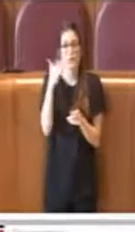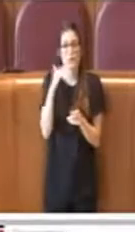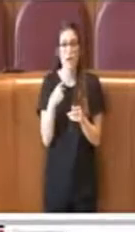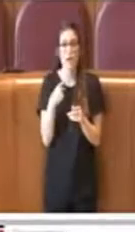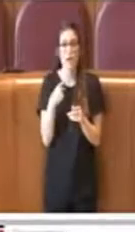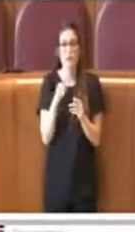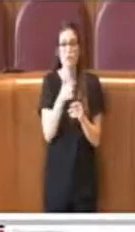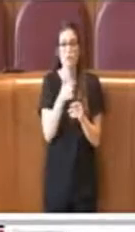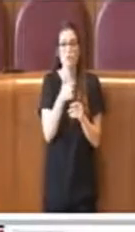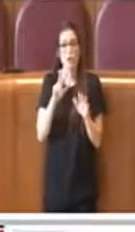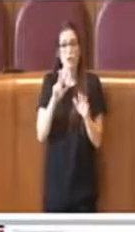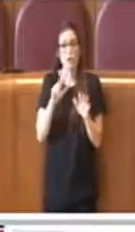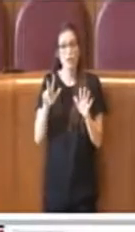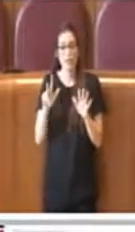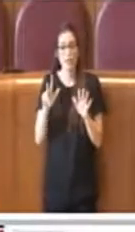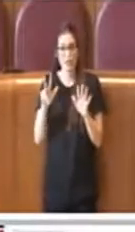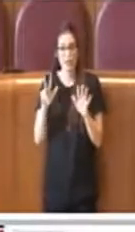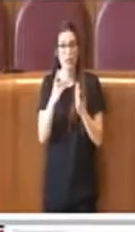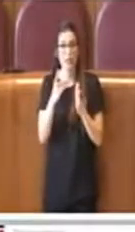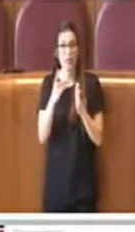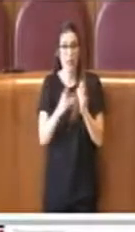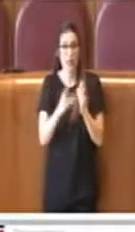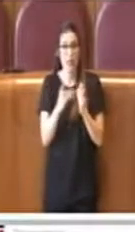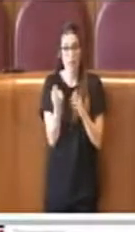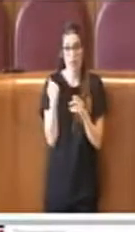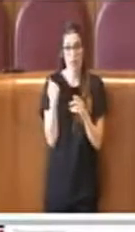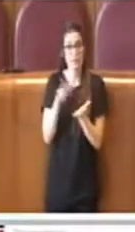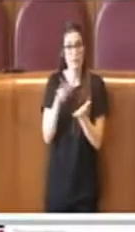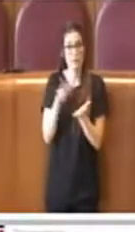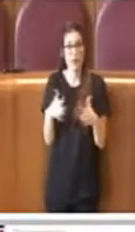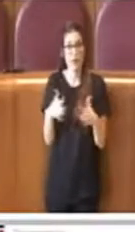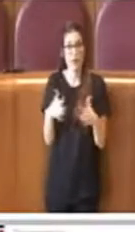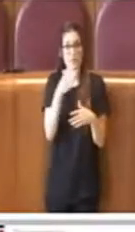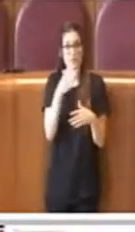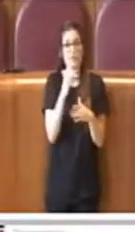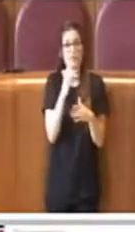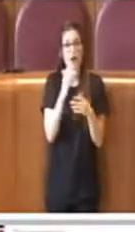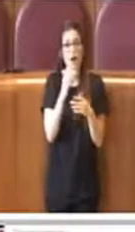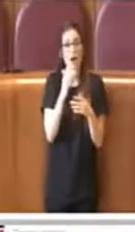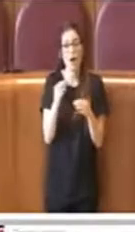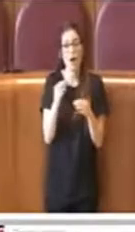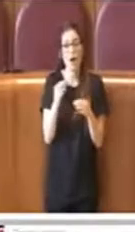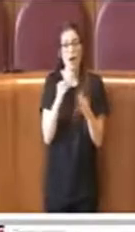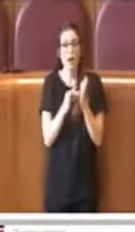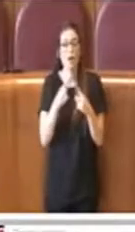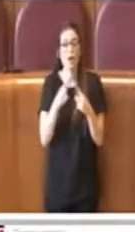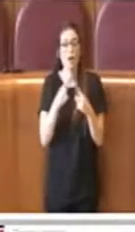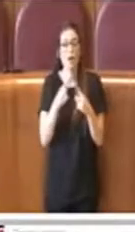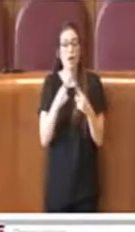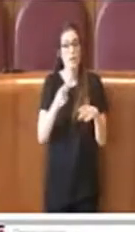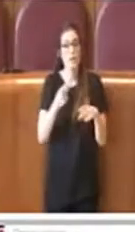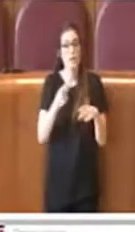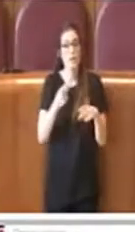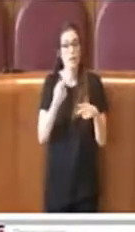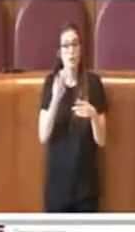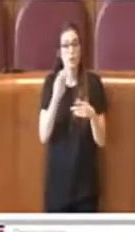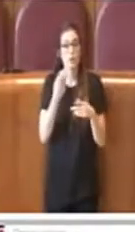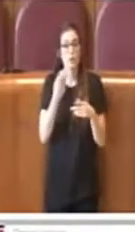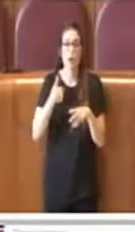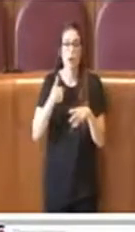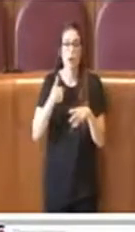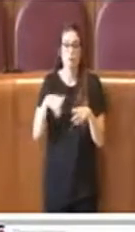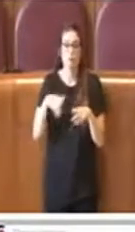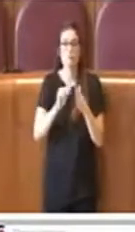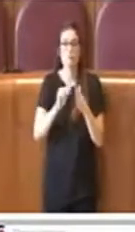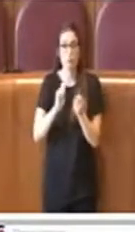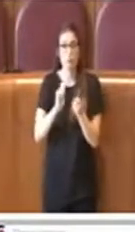delibera 183, cioè sono state apportate modifiche al regolamento del Consiglio Comunale e anche si intenderà in seguito fare delle modifiche